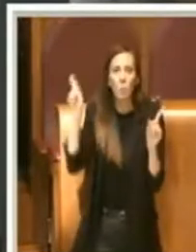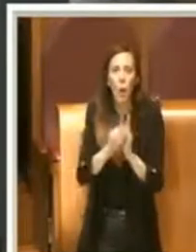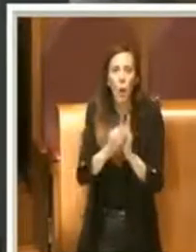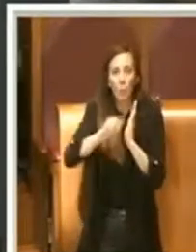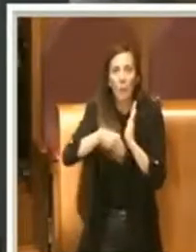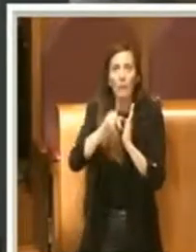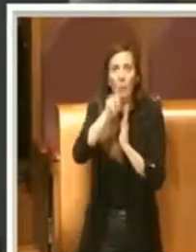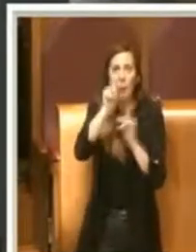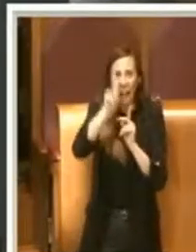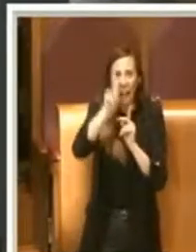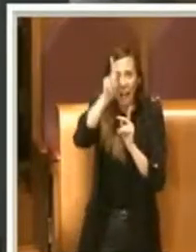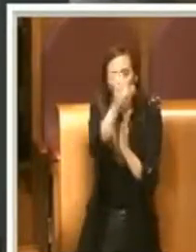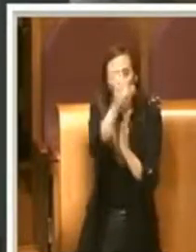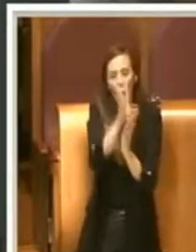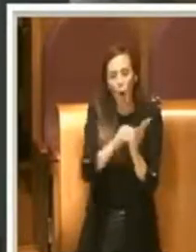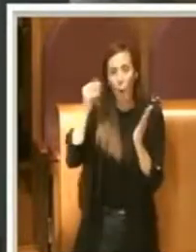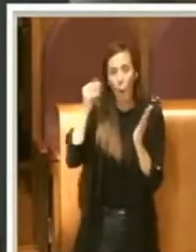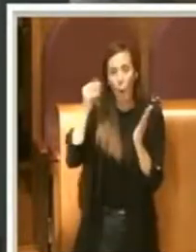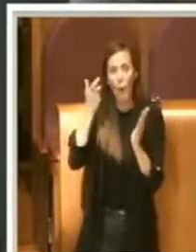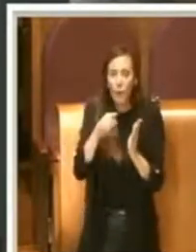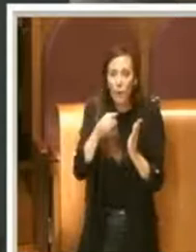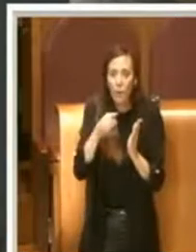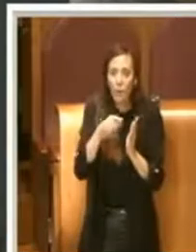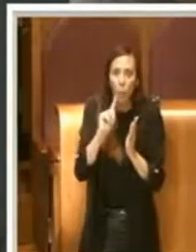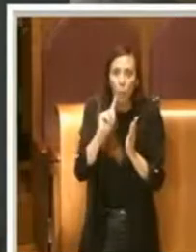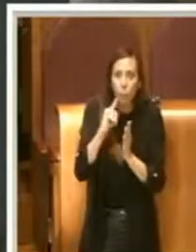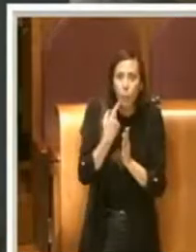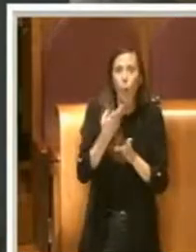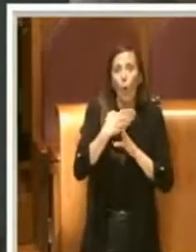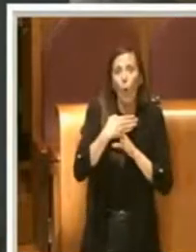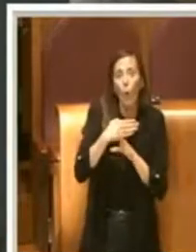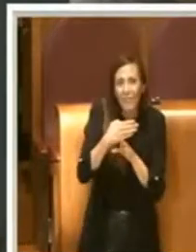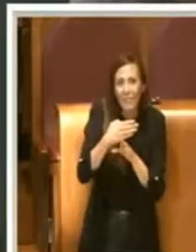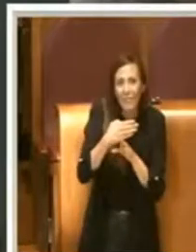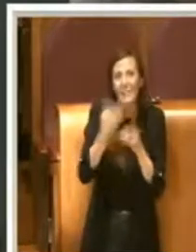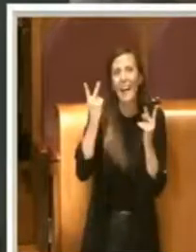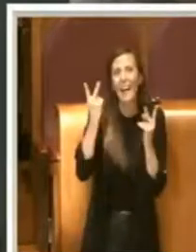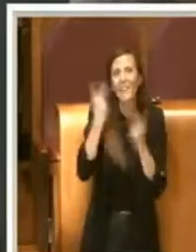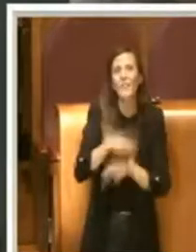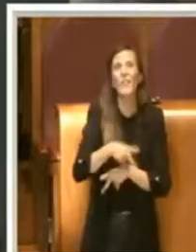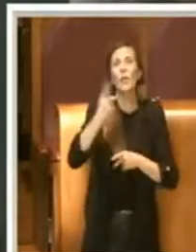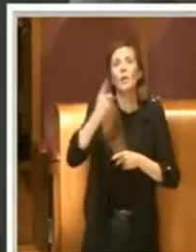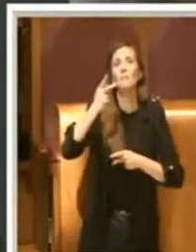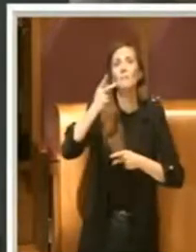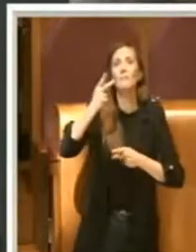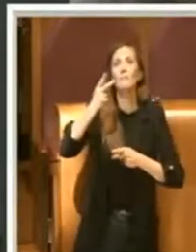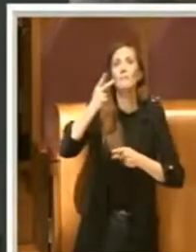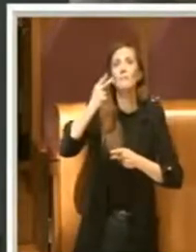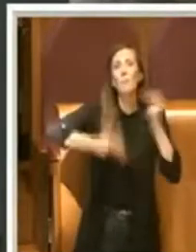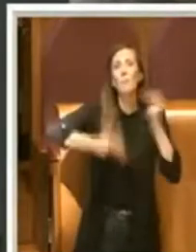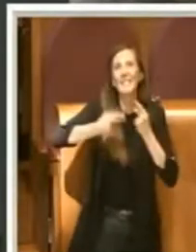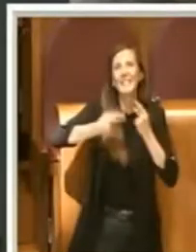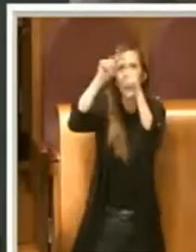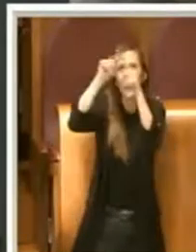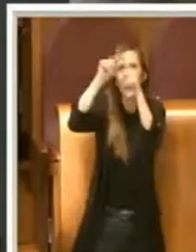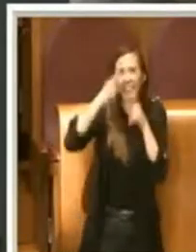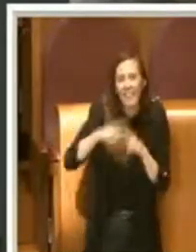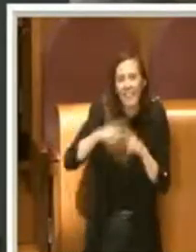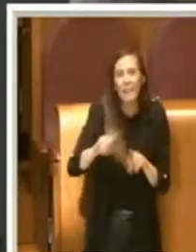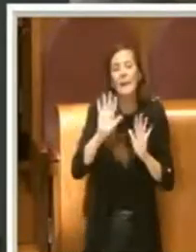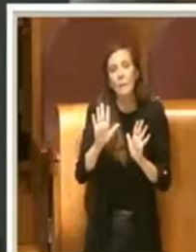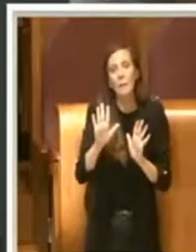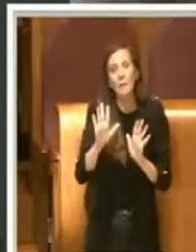si tratti di un qualcosa di condivisibile, anche tra l'altro se da un'amministrazione di un colore politico diverso, è sempre utile, ci vuole intelligenza